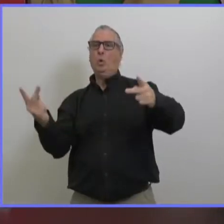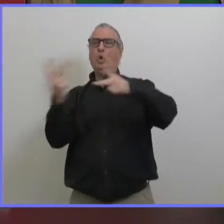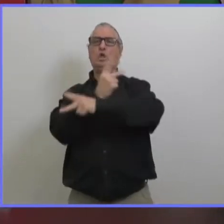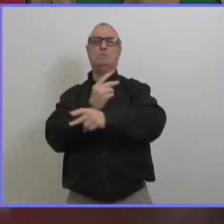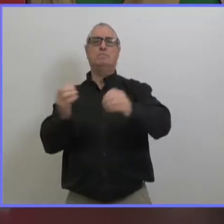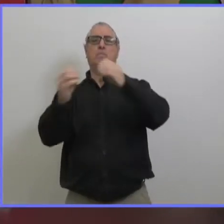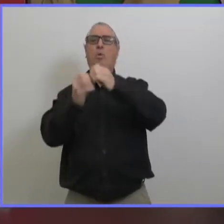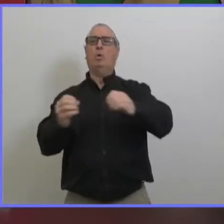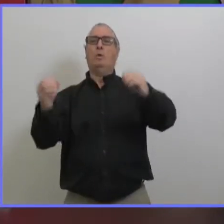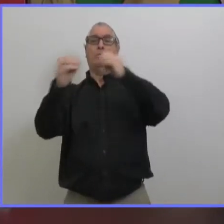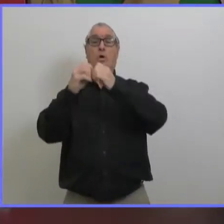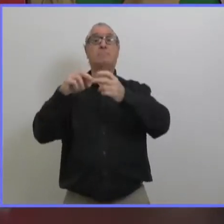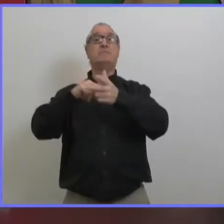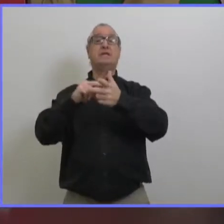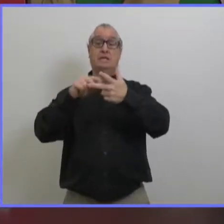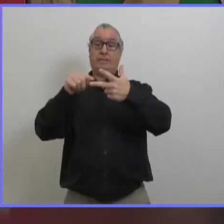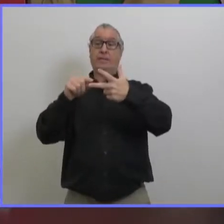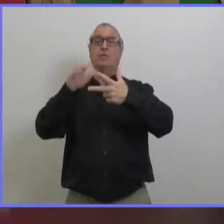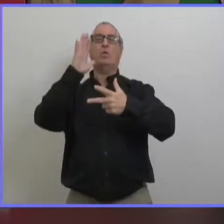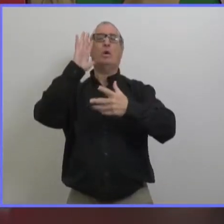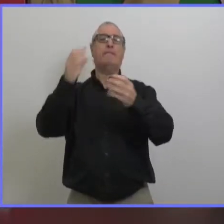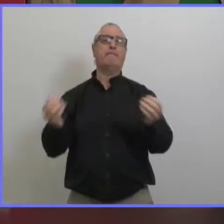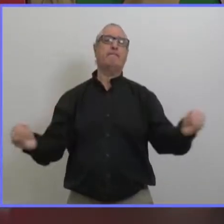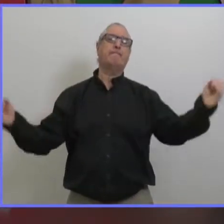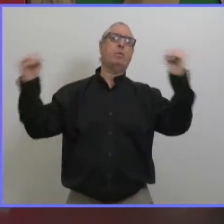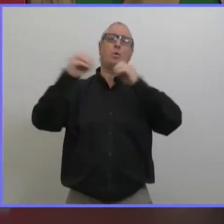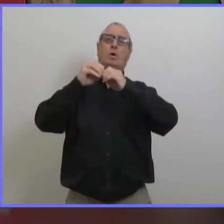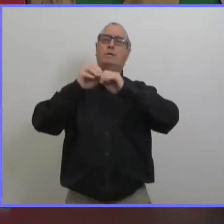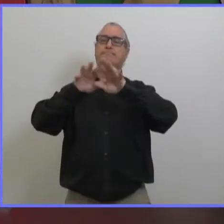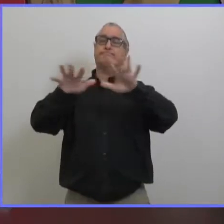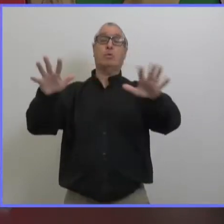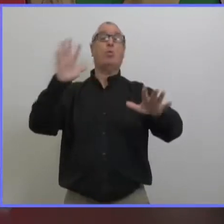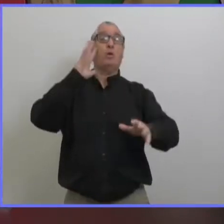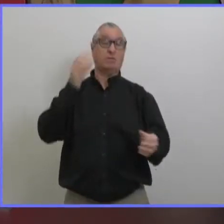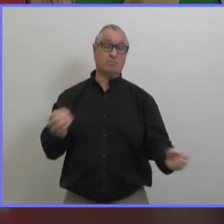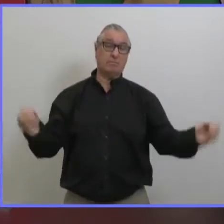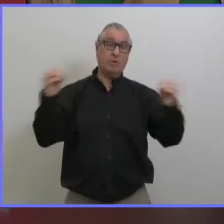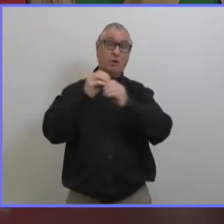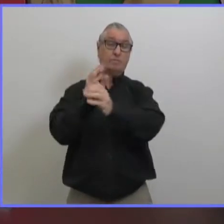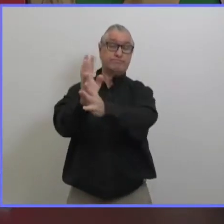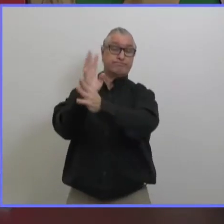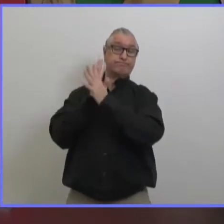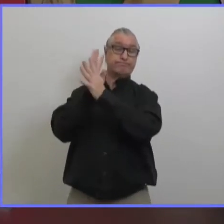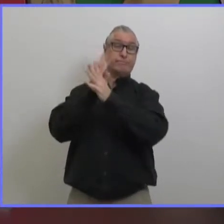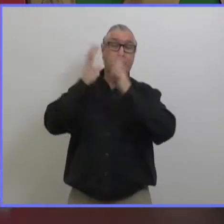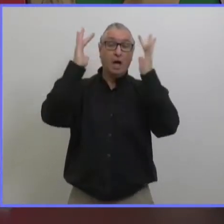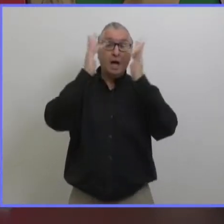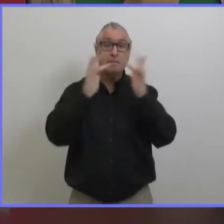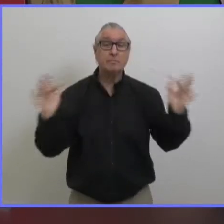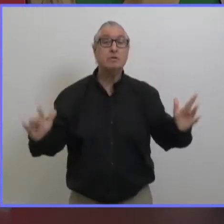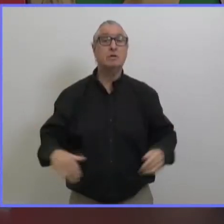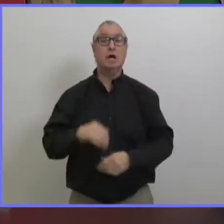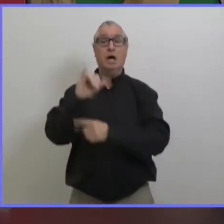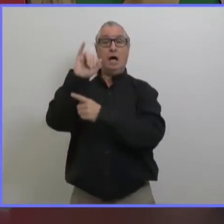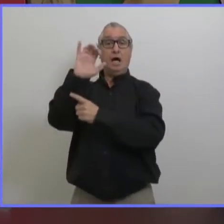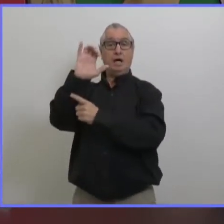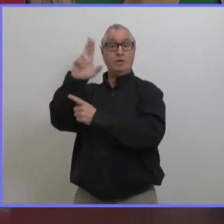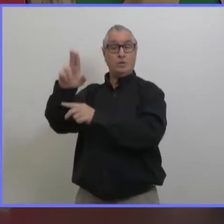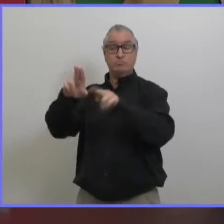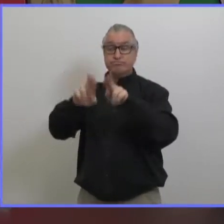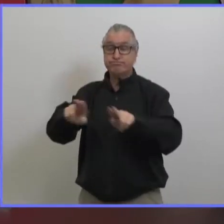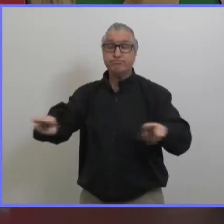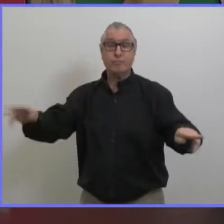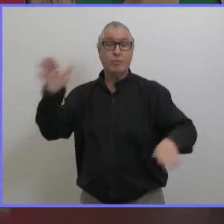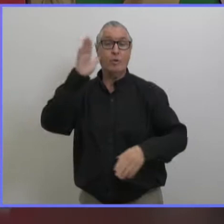importante et bien effectivement on va avoir tout ce qui vient avec donc une augmentation des maladies graves une augmentation des hospitalisations une augmentation des